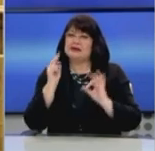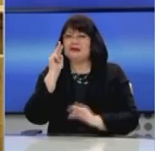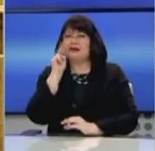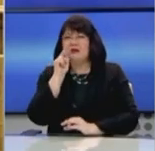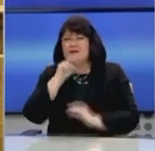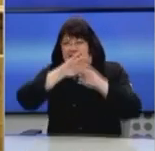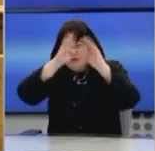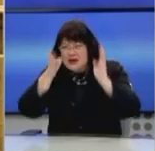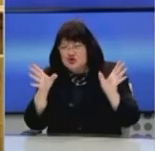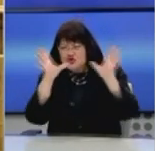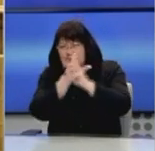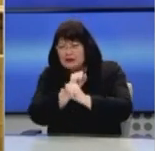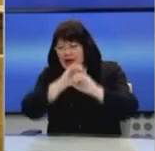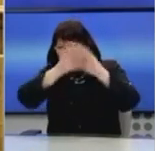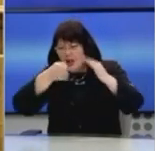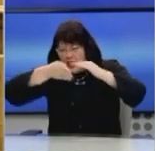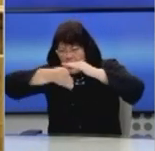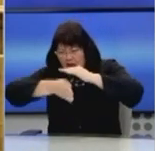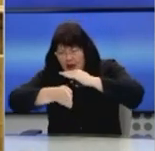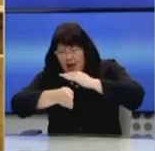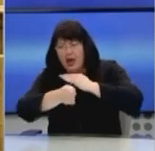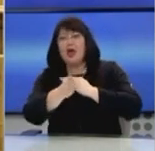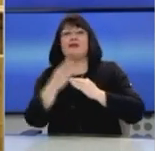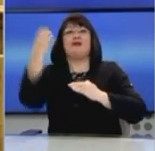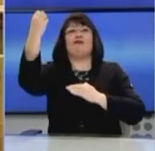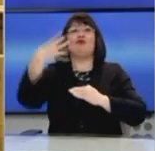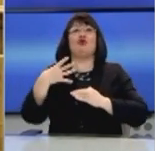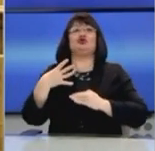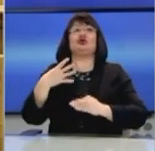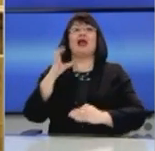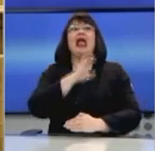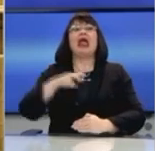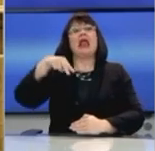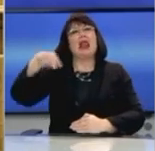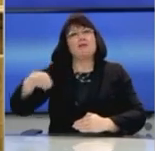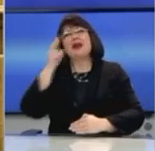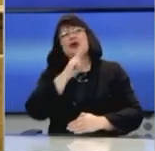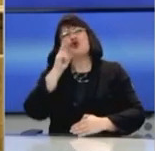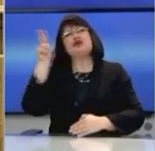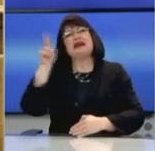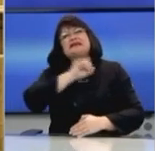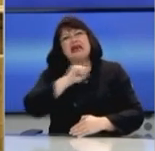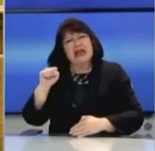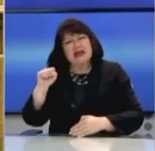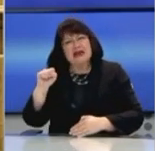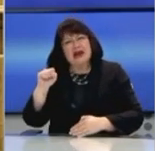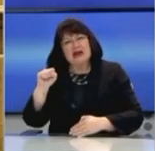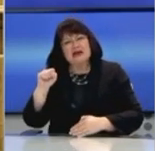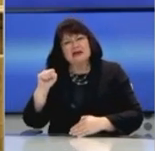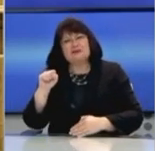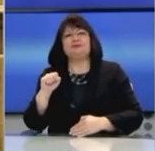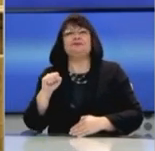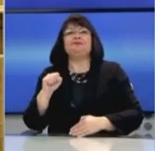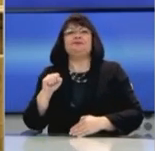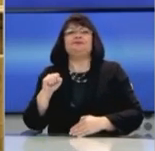βλέπει φως στο τούνελ. Ήταν τότε με το Ελαλαμέιν, που γύρισε ο πόλεμος, το Στάλινγκρατ, τότε που Άισε ένα γίνεται συζητής στον Πρέτον